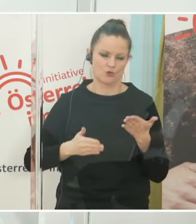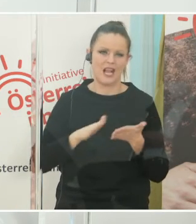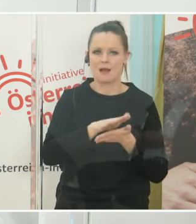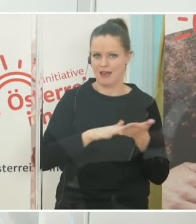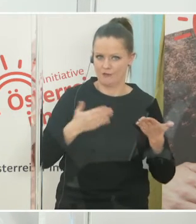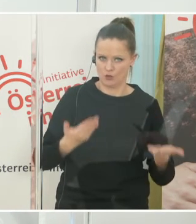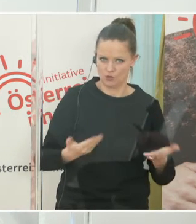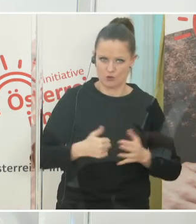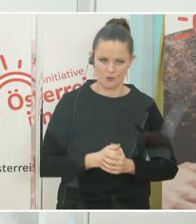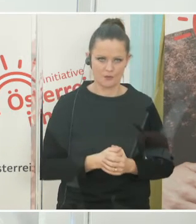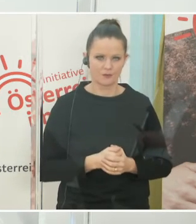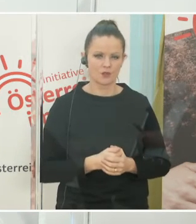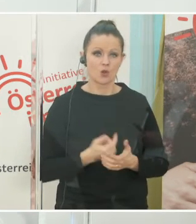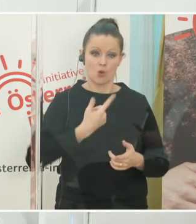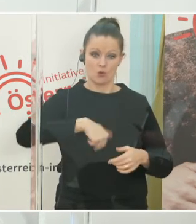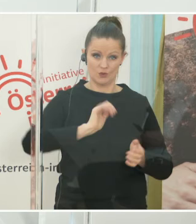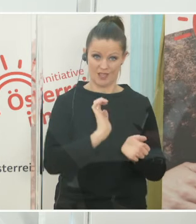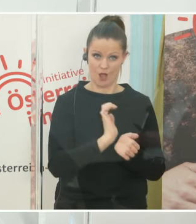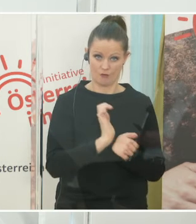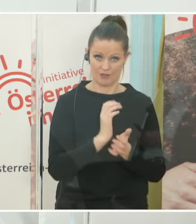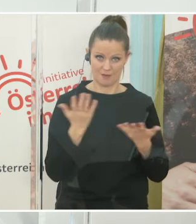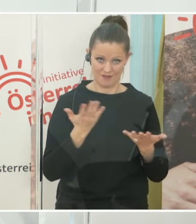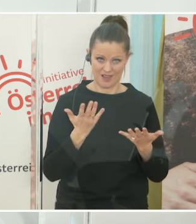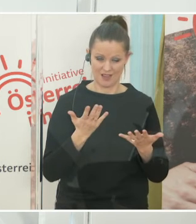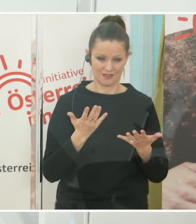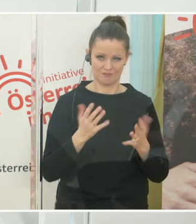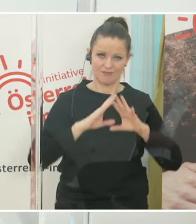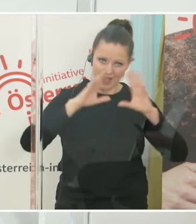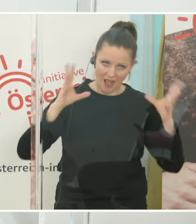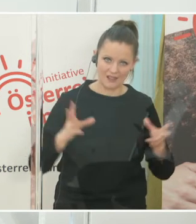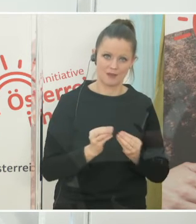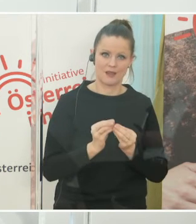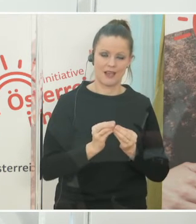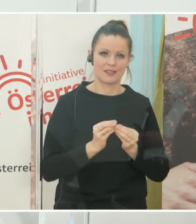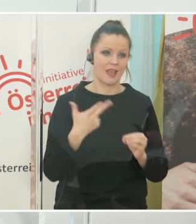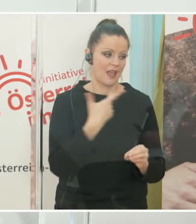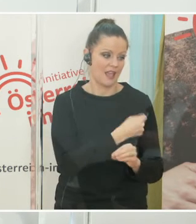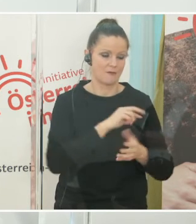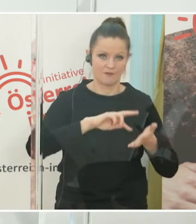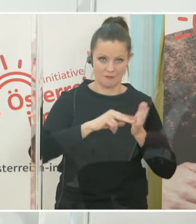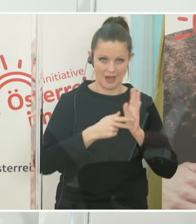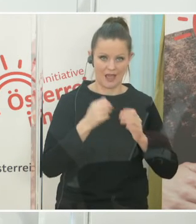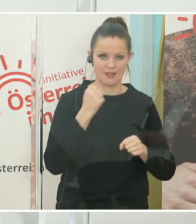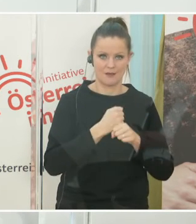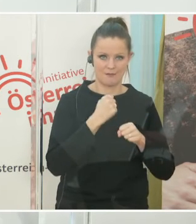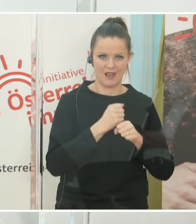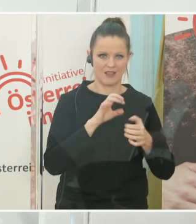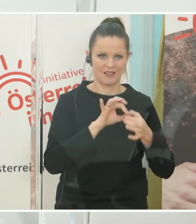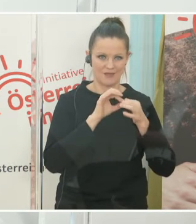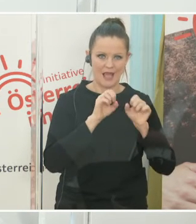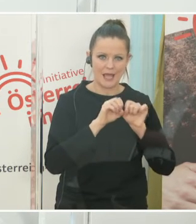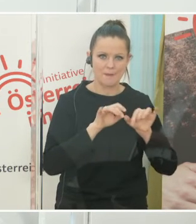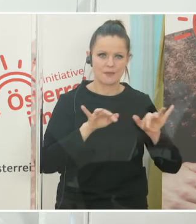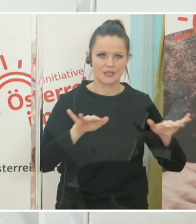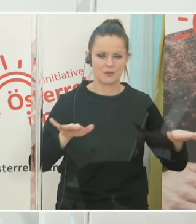Impfstoffe kommt. Und unsere Aufgabe ist, ganz prinzipiell einen Impfplan zu erstellen, der sich richtet nach der Epidemiologie. Das